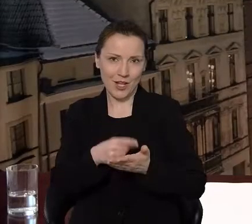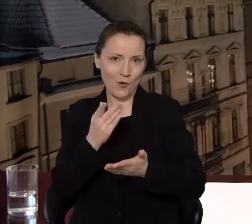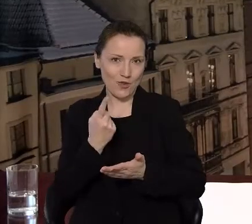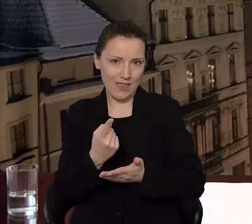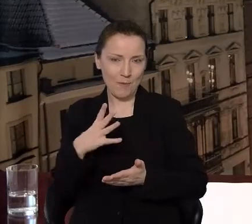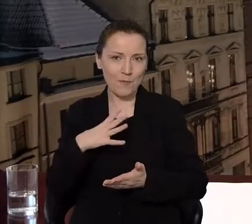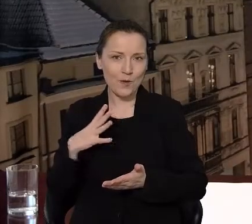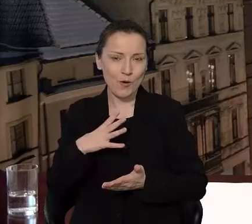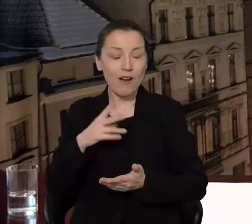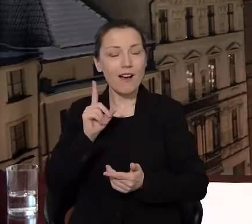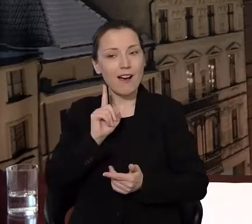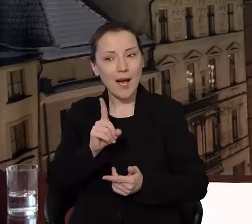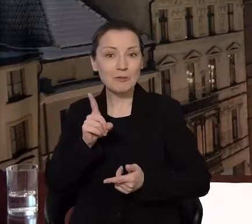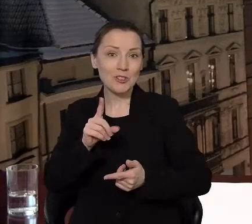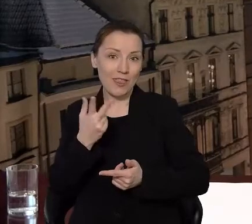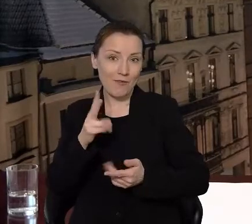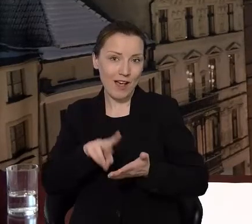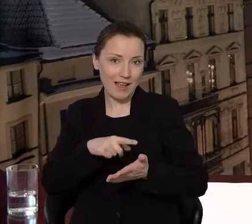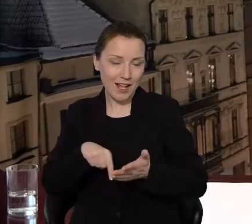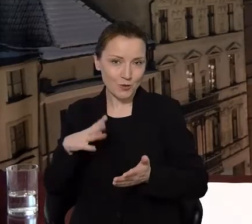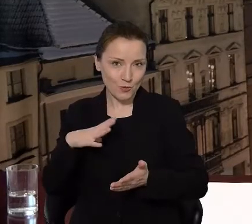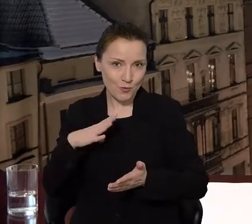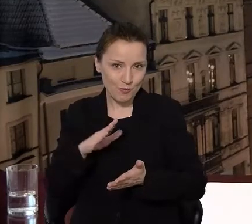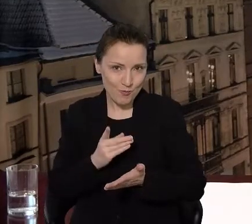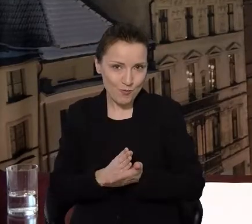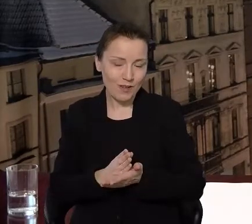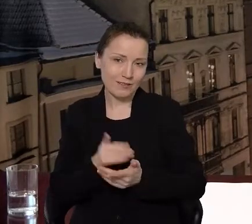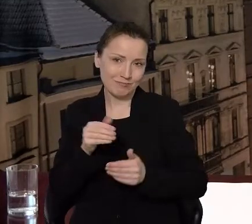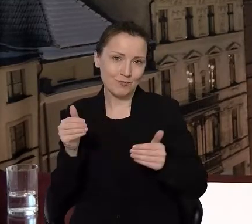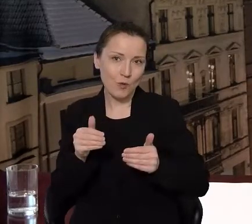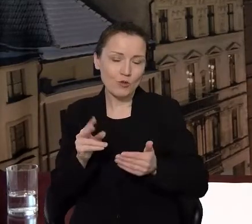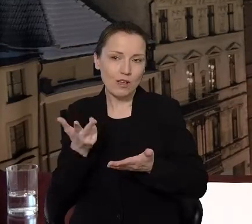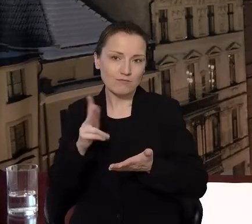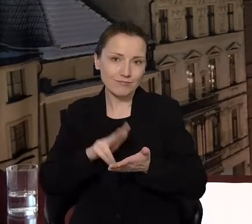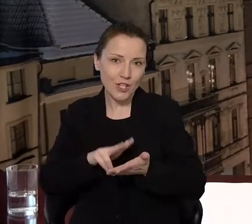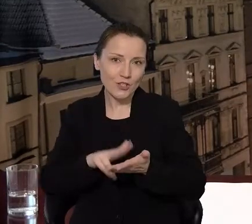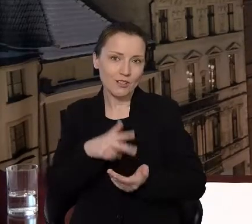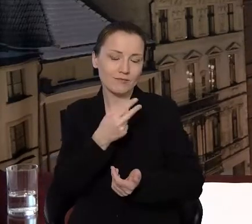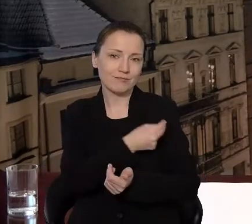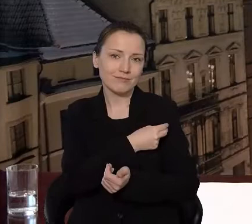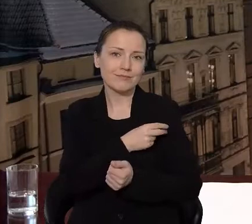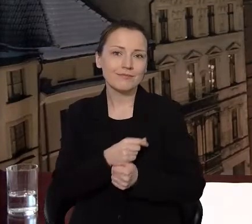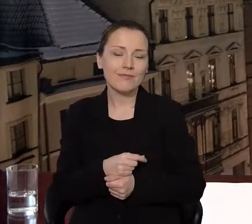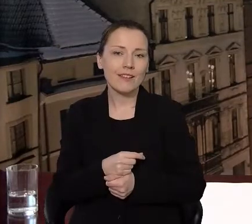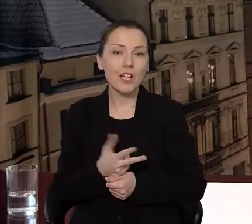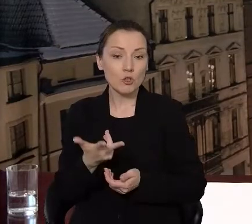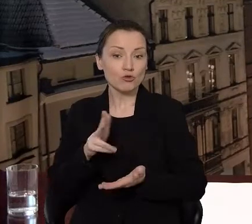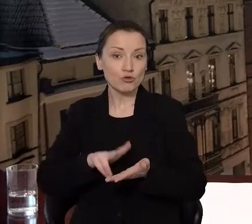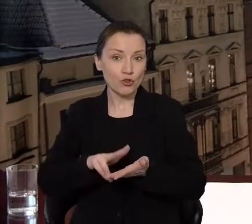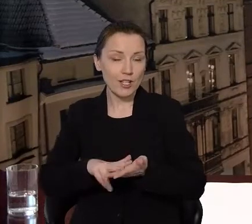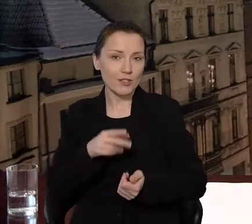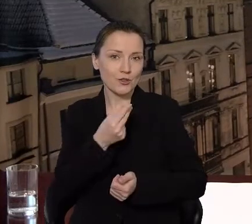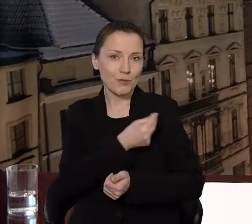lub trzecia, kiedy pierwsza szczepionka była dawką dwukrotną podawana. I tutaj te trzecie szczepienia